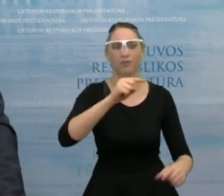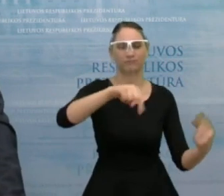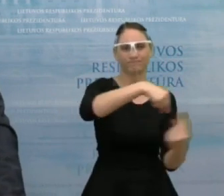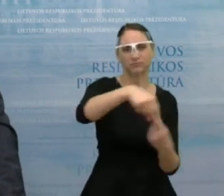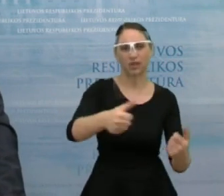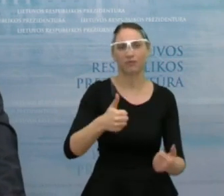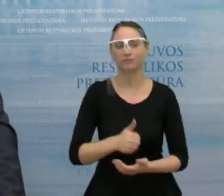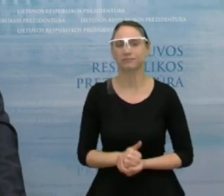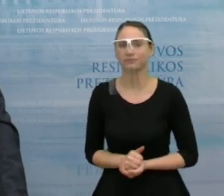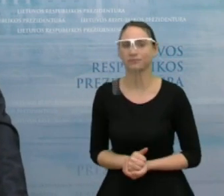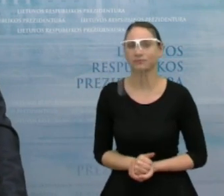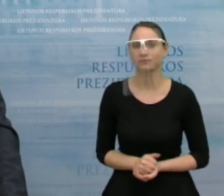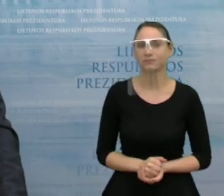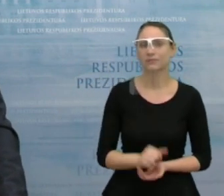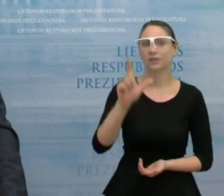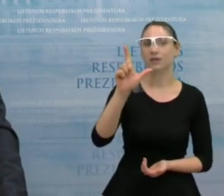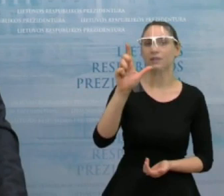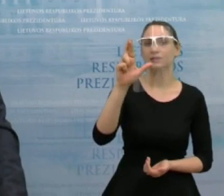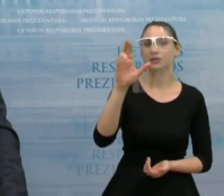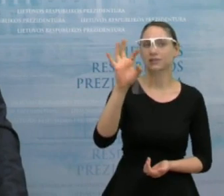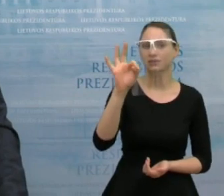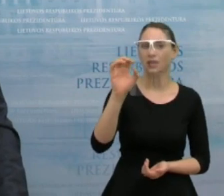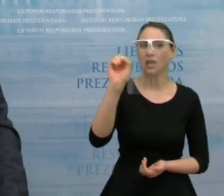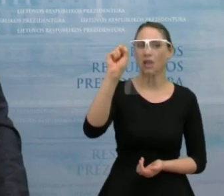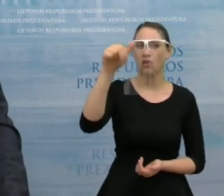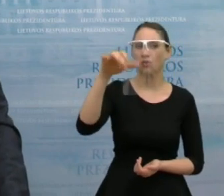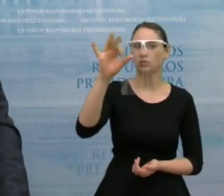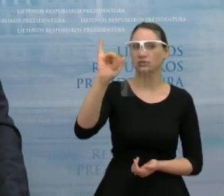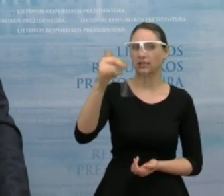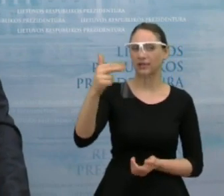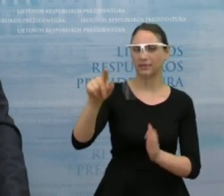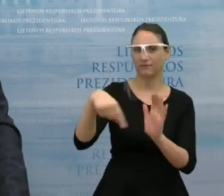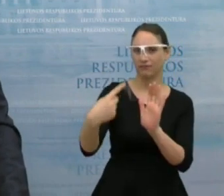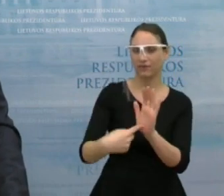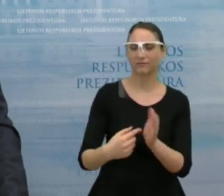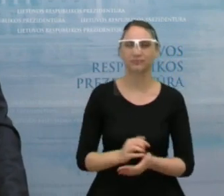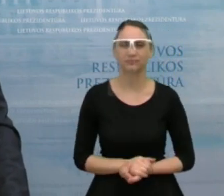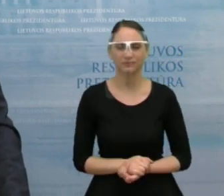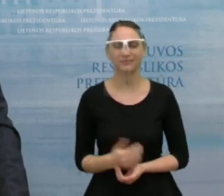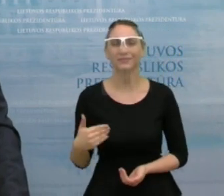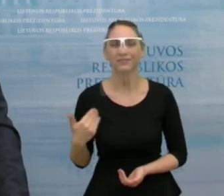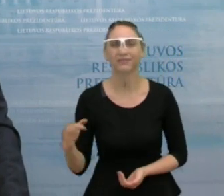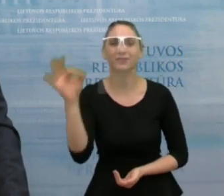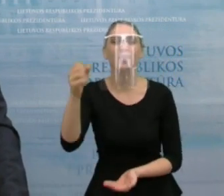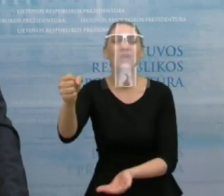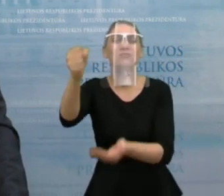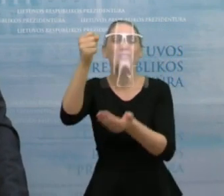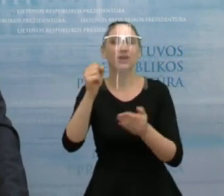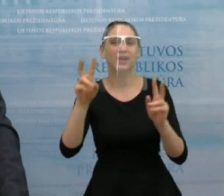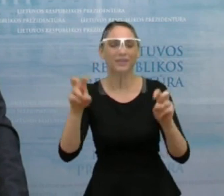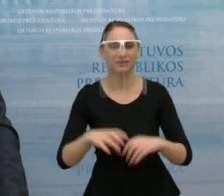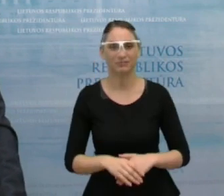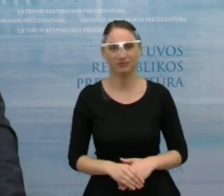Augustinės Šemelės alerta, prašau Augustinai. Sveiki dar kartą, dar vienas klausimas irgi dėl biudžeto, kad